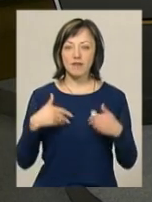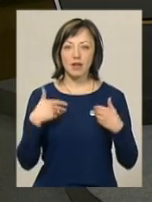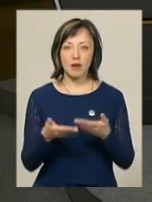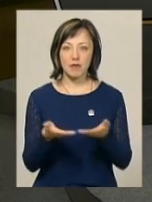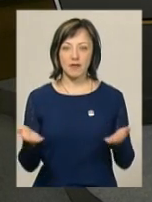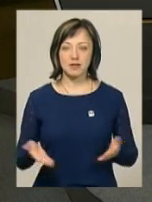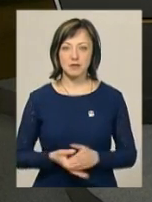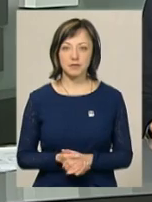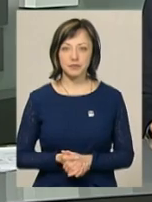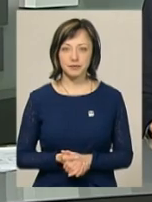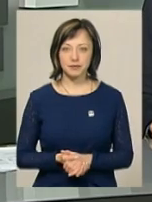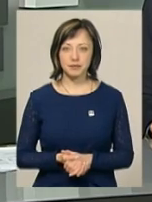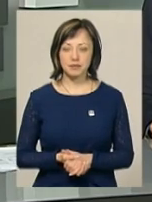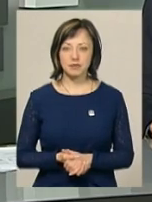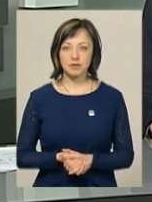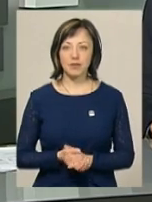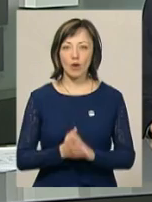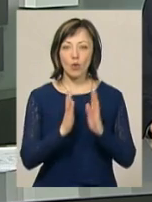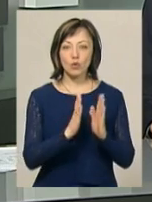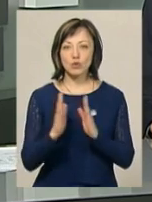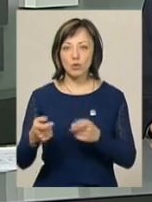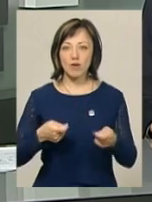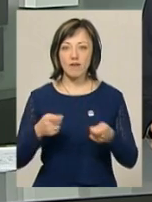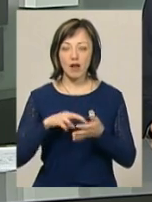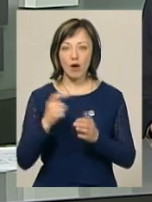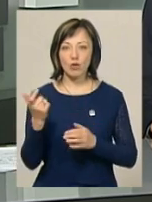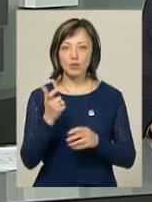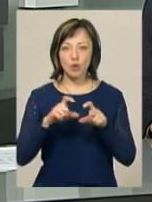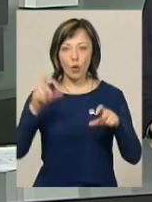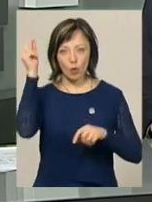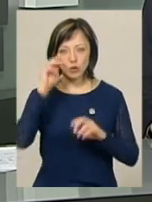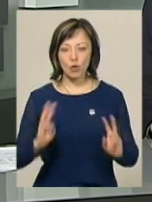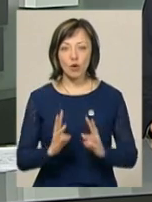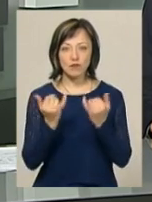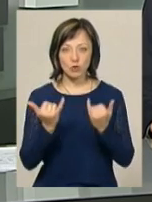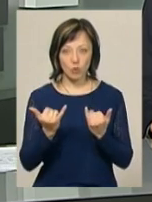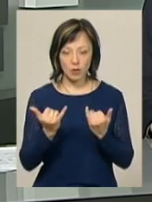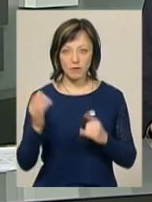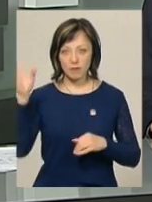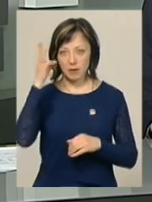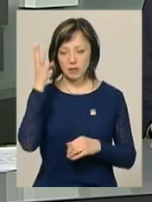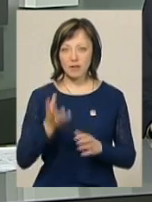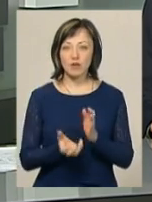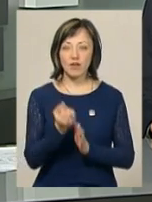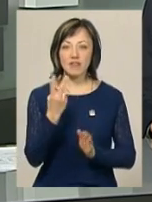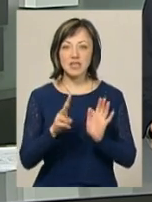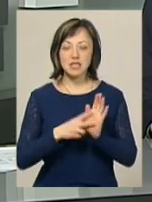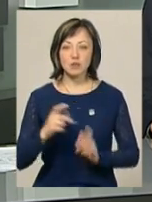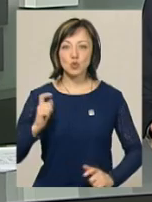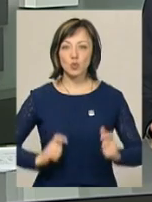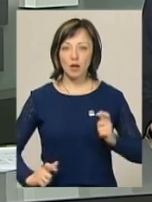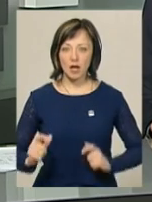вітаємо вас. Гуртожиток торговельно-економічного коледжу горів цієї ночі у Хмельницькому. Надзвичайники врятували 27